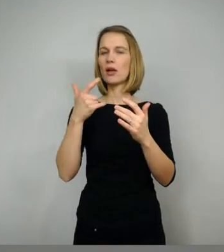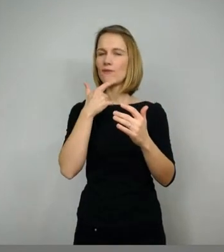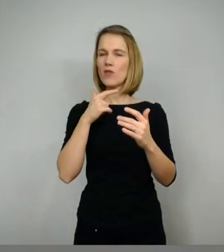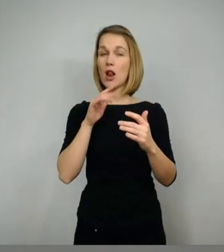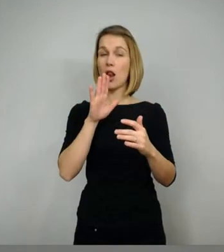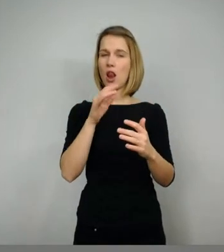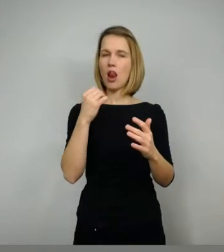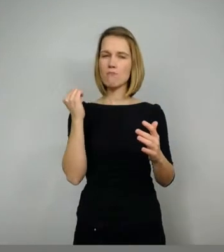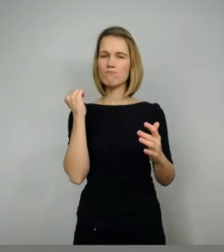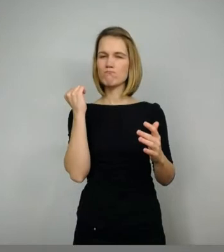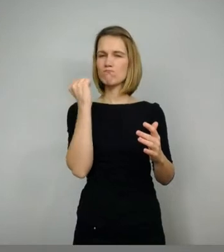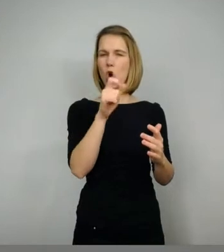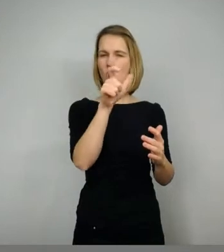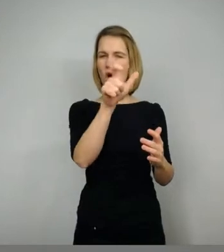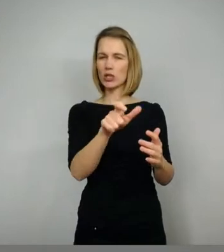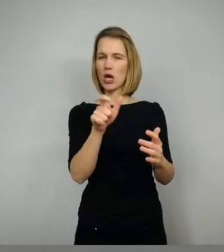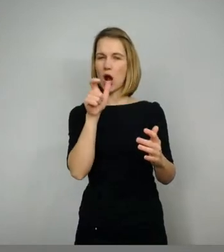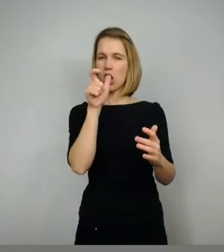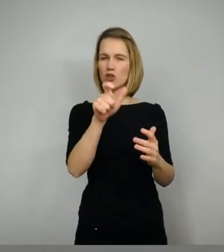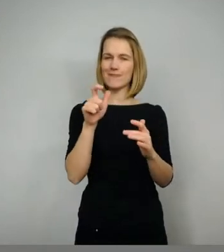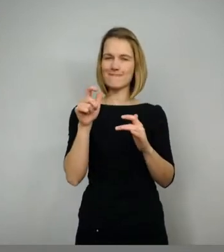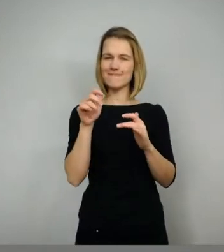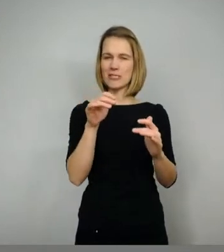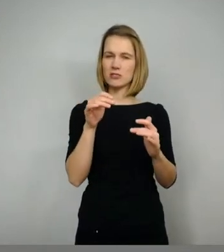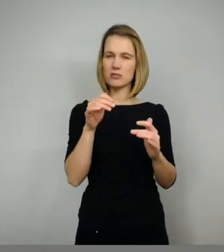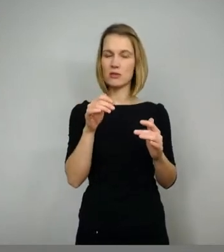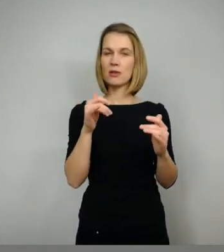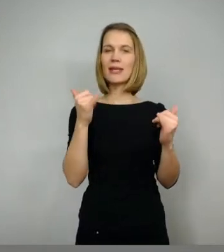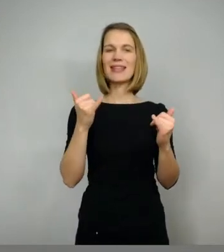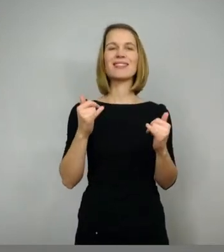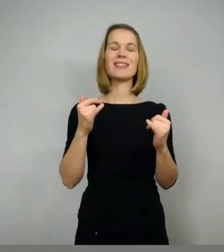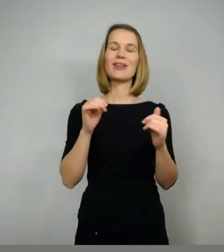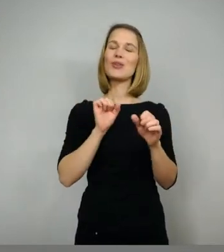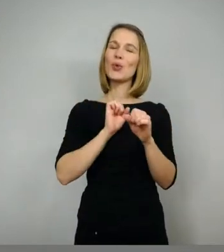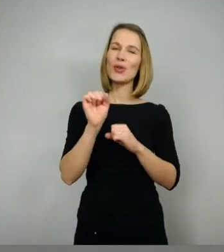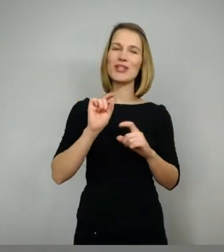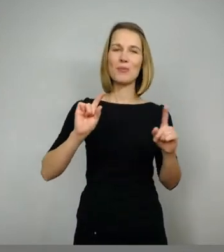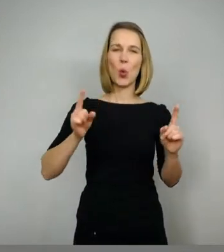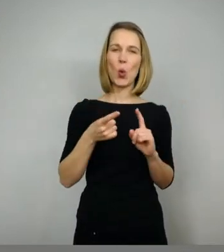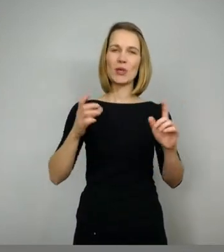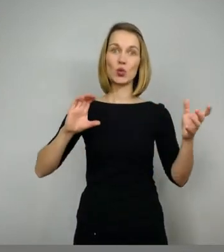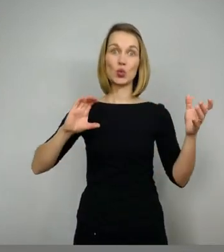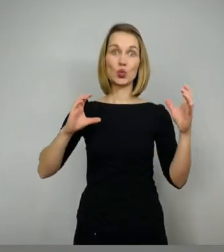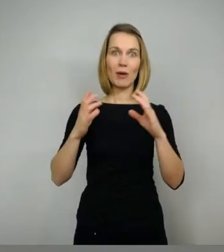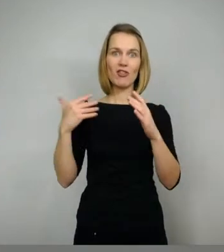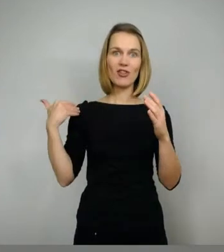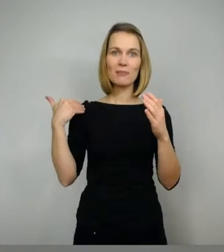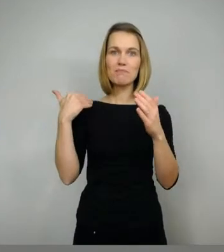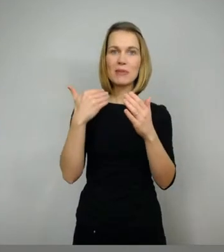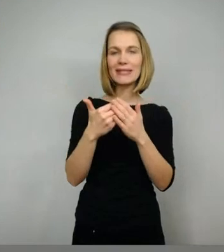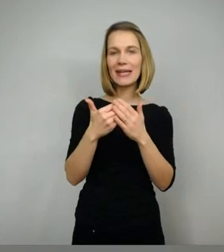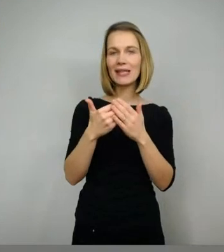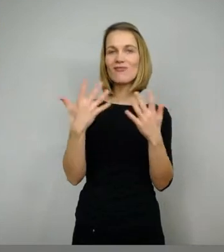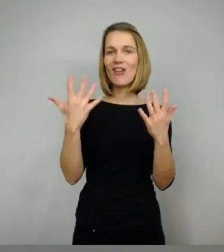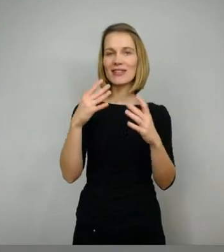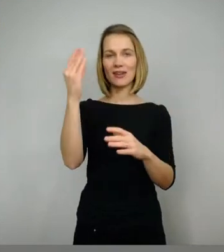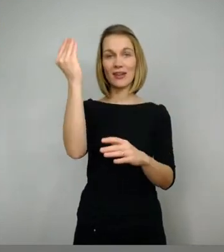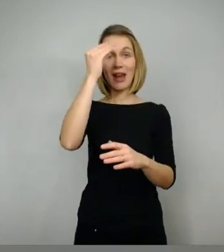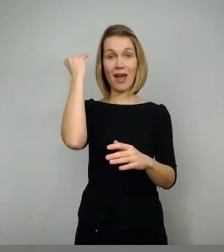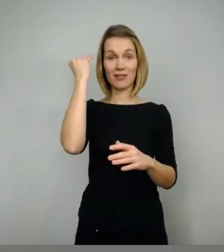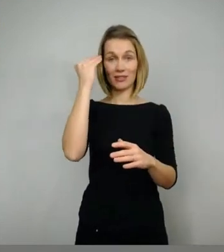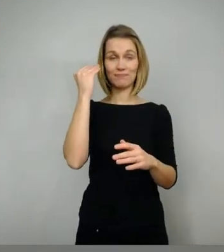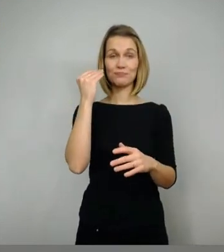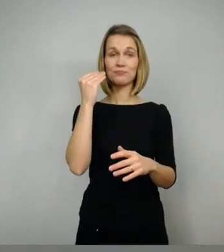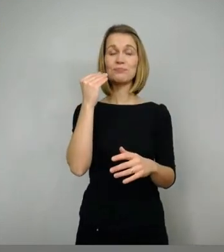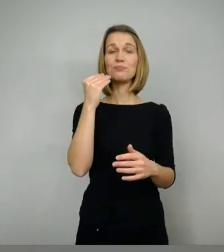Trotzdem machen wir jetzt hier eine kurze Zusammenfassung dessen, was wir jetzt über Siegfried schon wissen. Siegfried ist adelig,